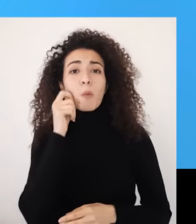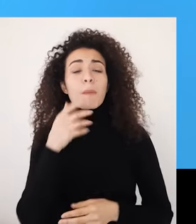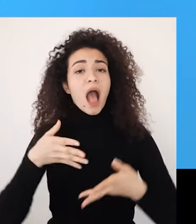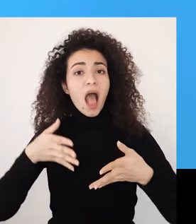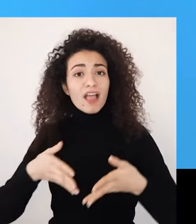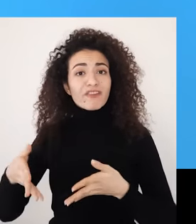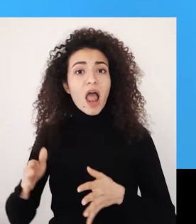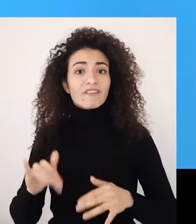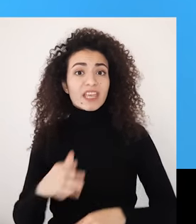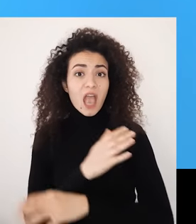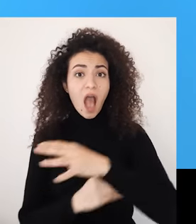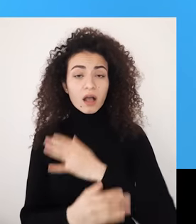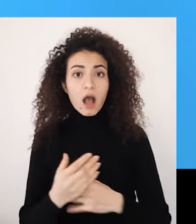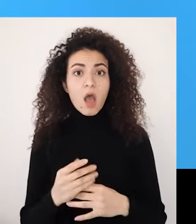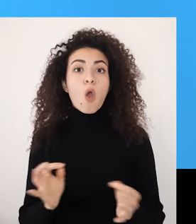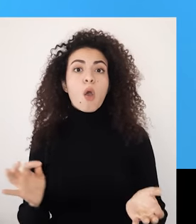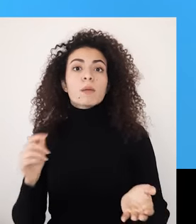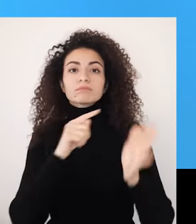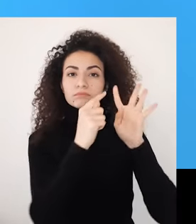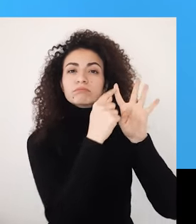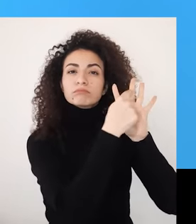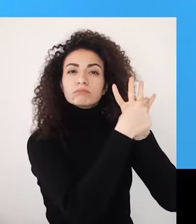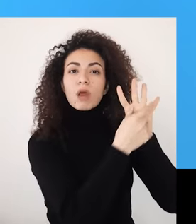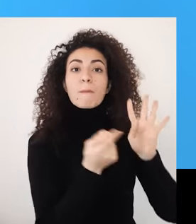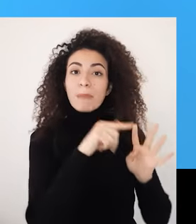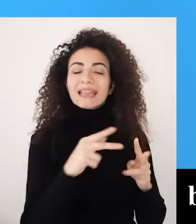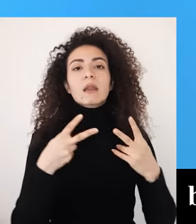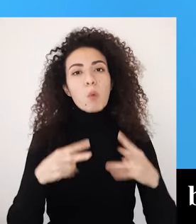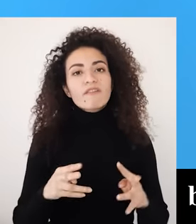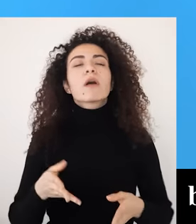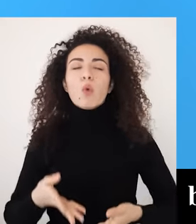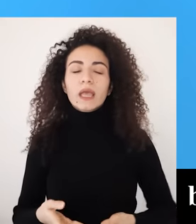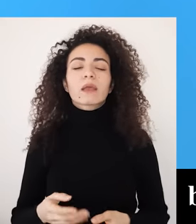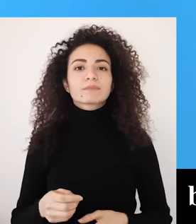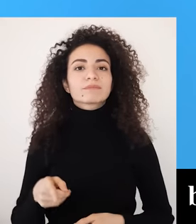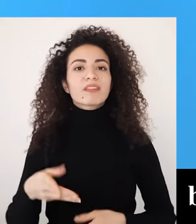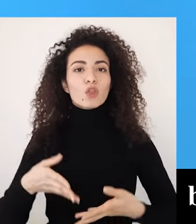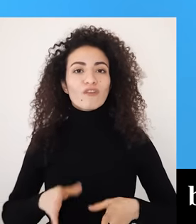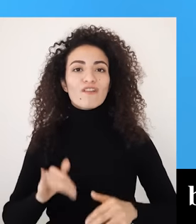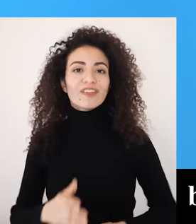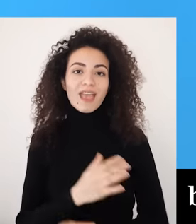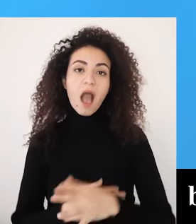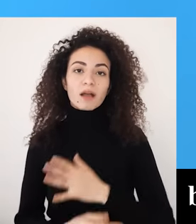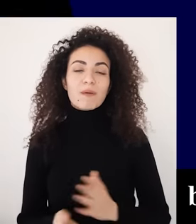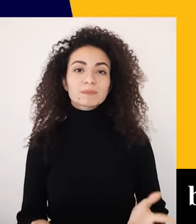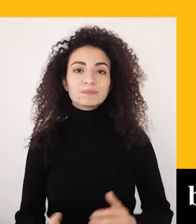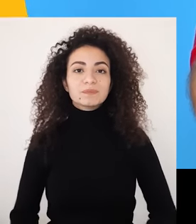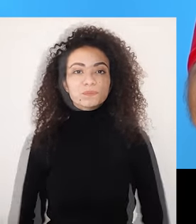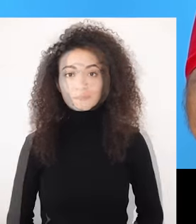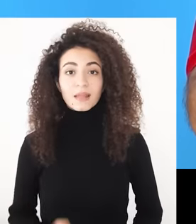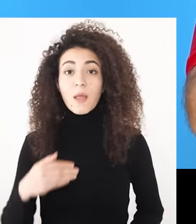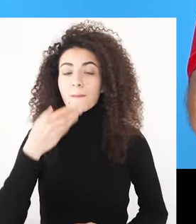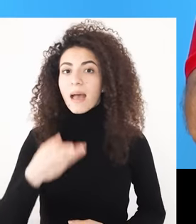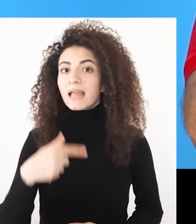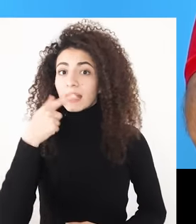الأربعة اللي غالباً بيختبروهن أهل الطفل ذات الإعاقة قبل الوصول لقبول طفلهم بحويته الكامل من